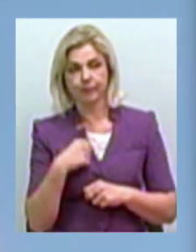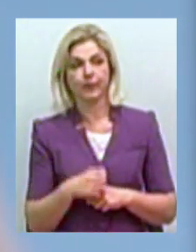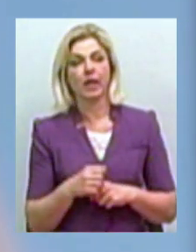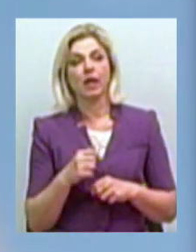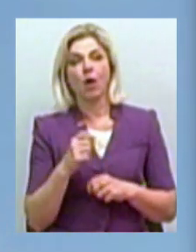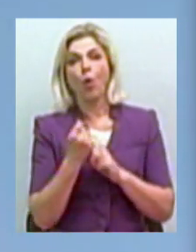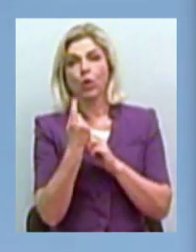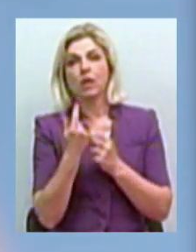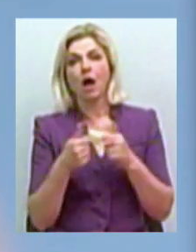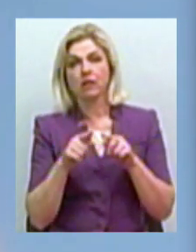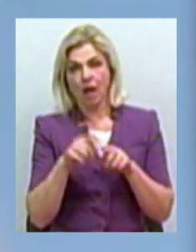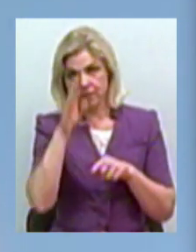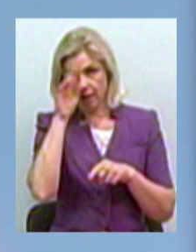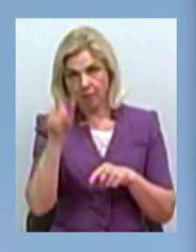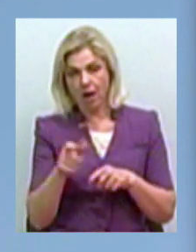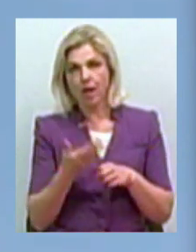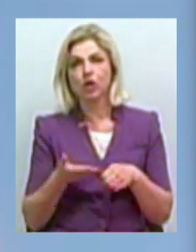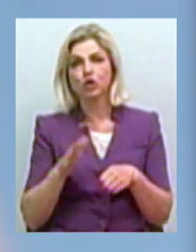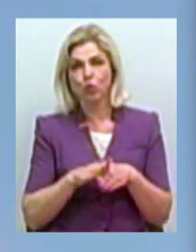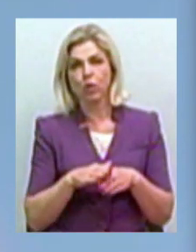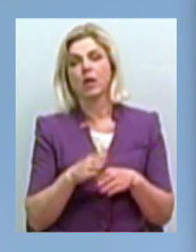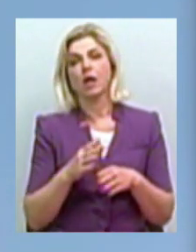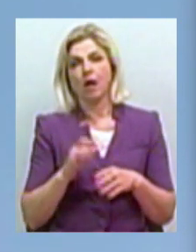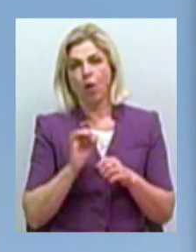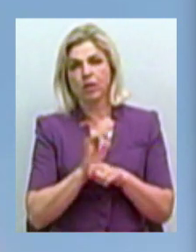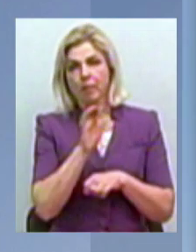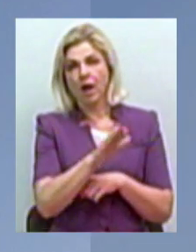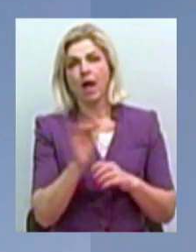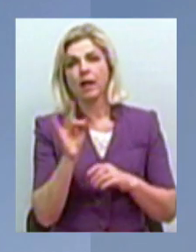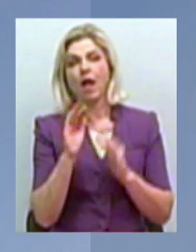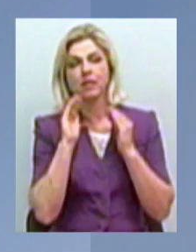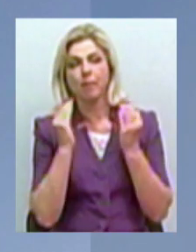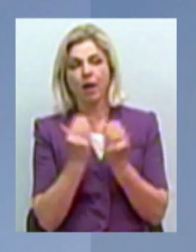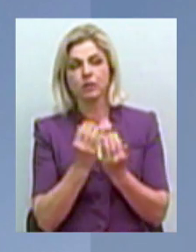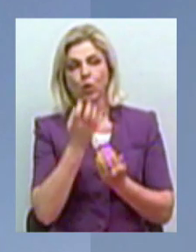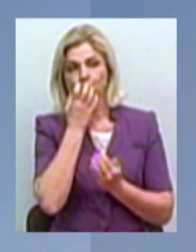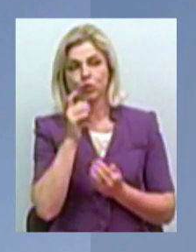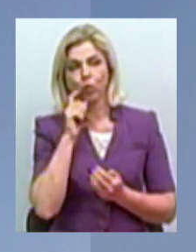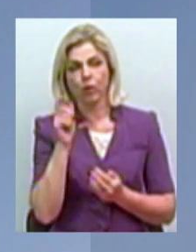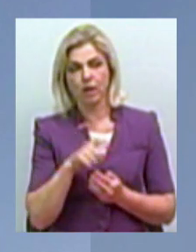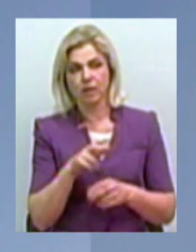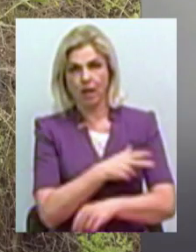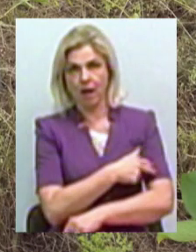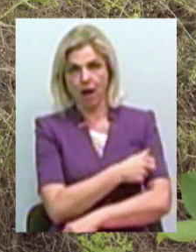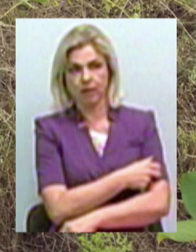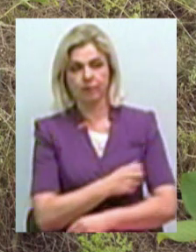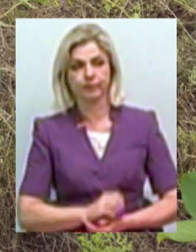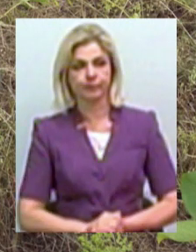Одинадцятикласника у важкому стані доставили в реанімаційне відділення Южноукраїнської лікарні.